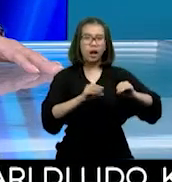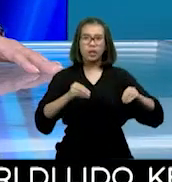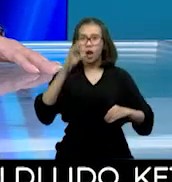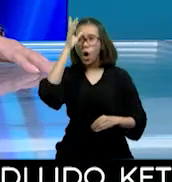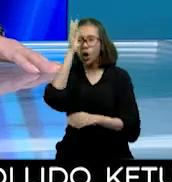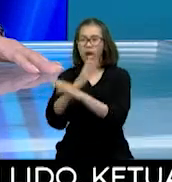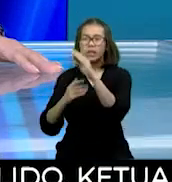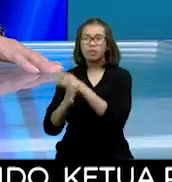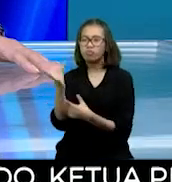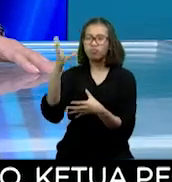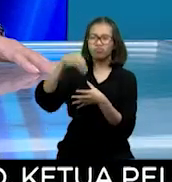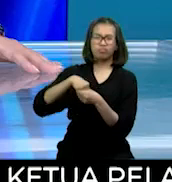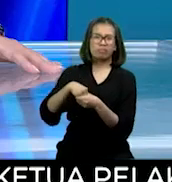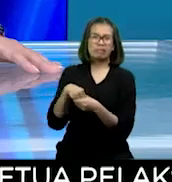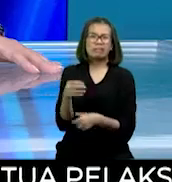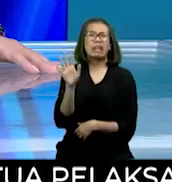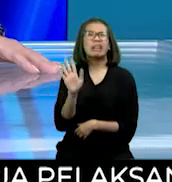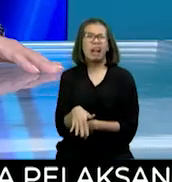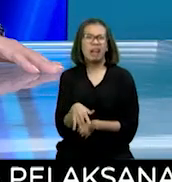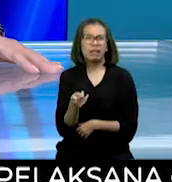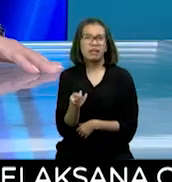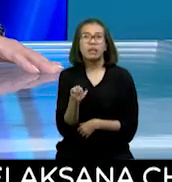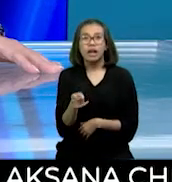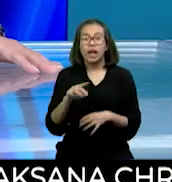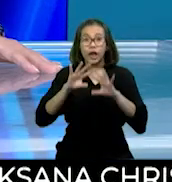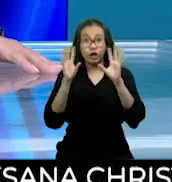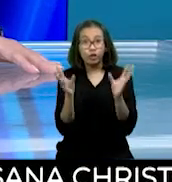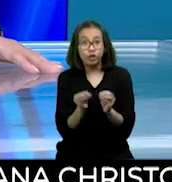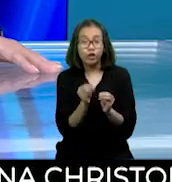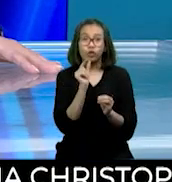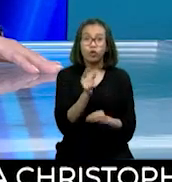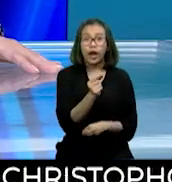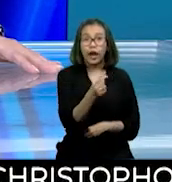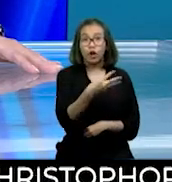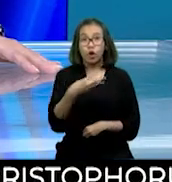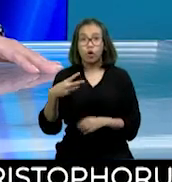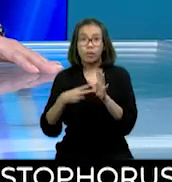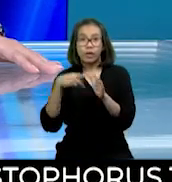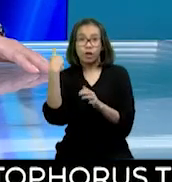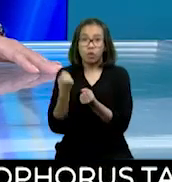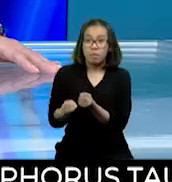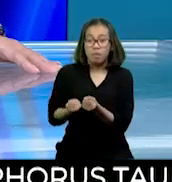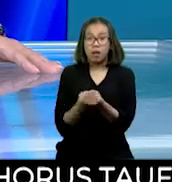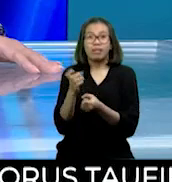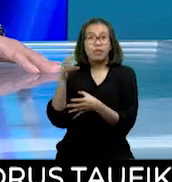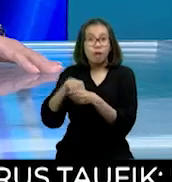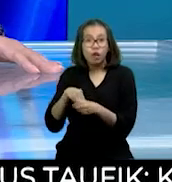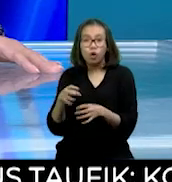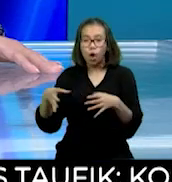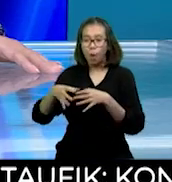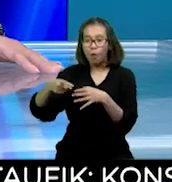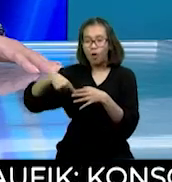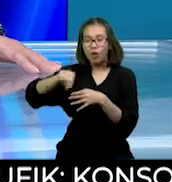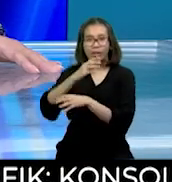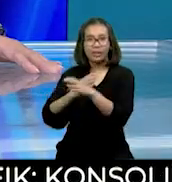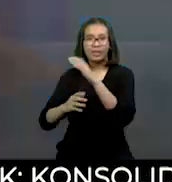masih rendah. Inklusivitas dalam pengembangan ekonomi nasional harus didukung, termasuk melibatkan kelompok disabilitas.